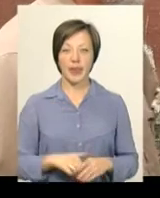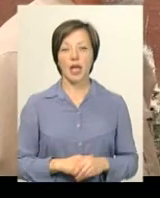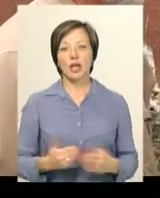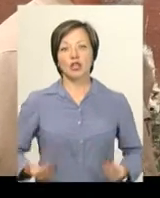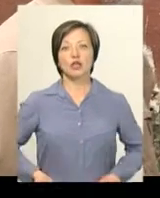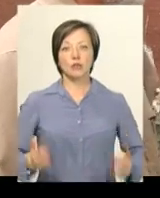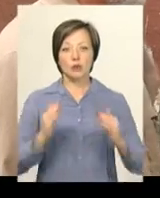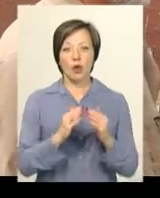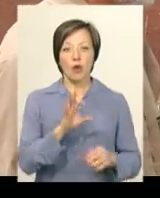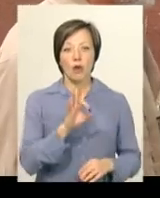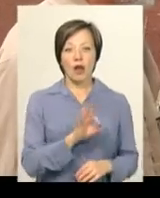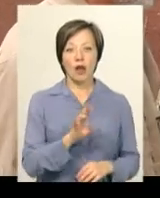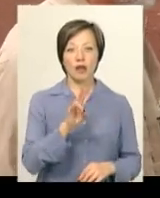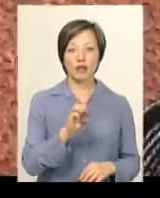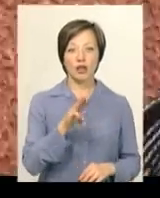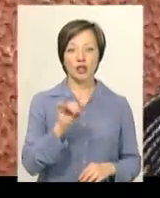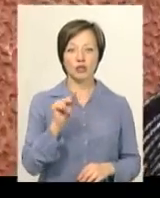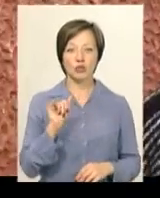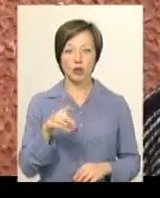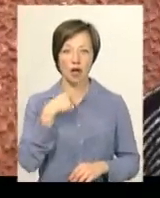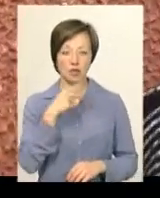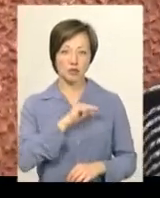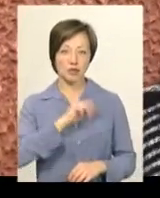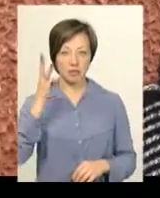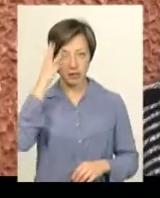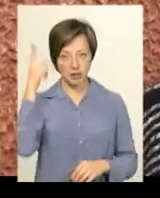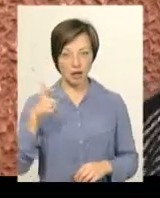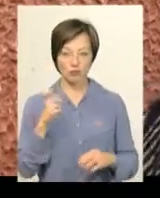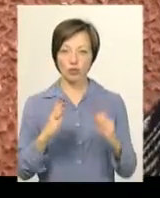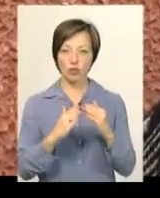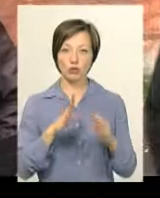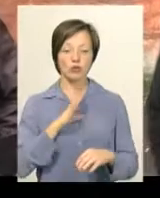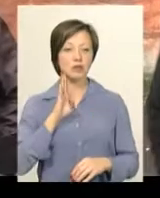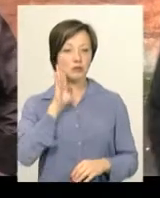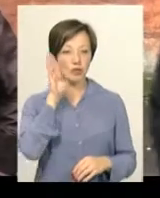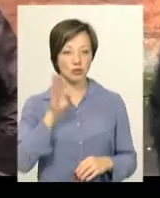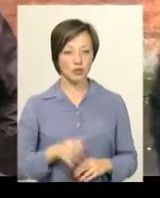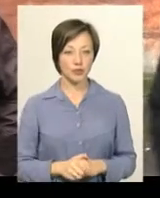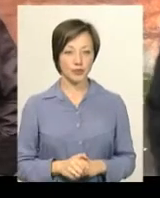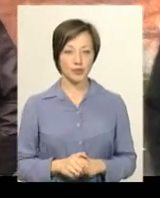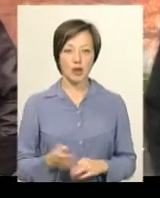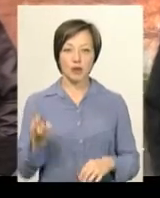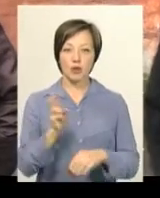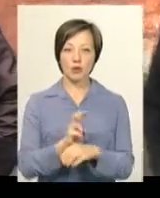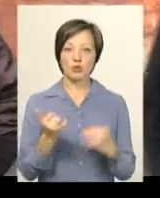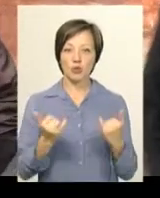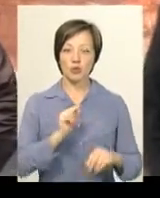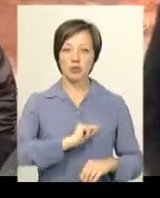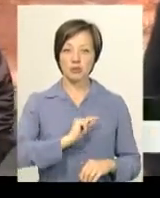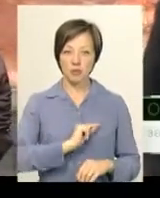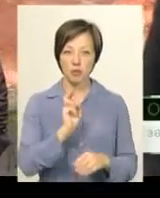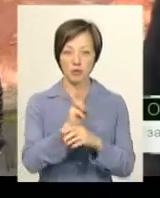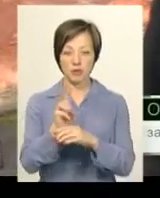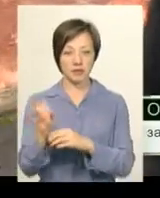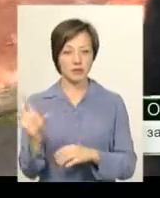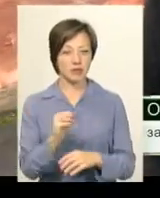будинку Ольга Недичук каже, сьогодні працівники «Хмельницьк Газу» були в будинку зранку. Приходили сьогодні працівники, сказали обійти